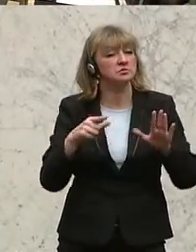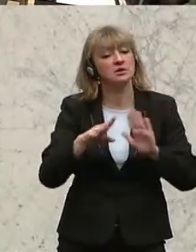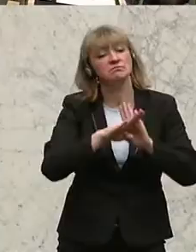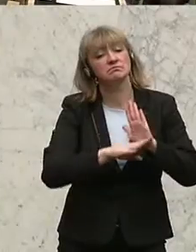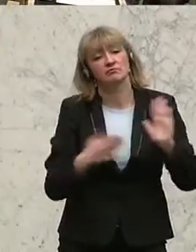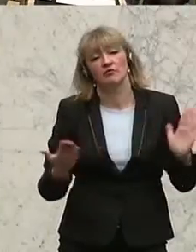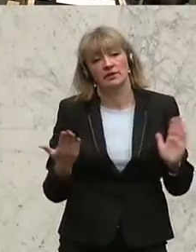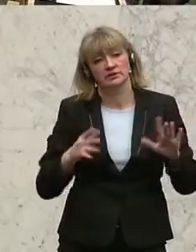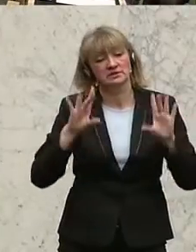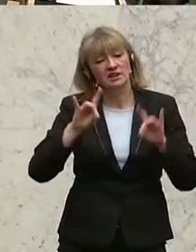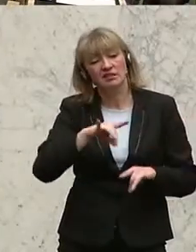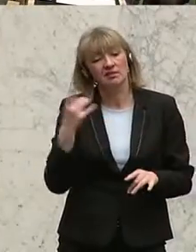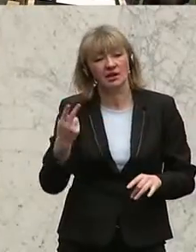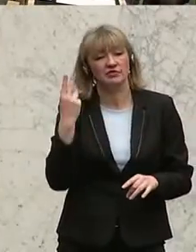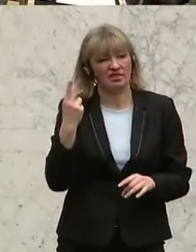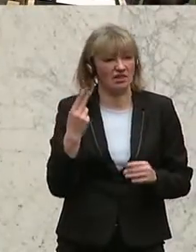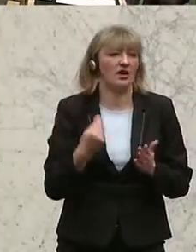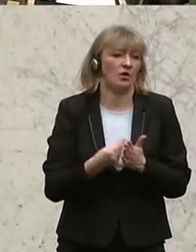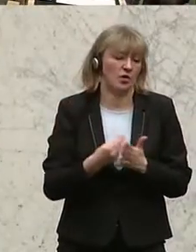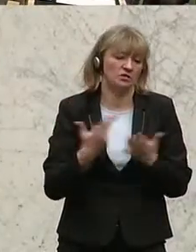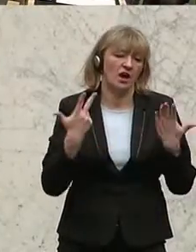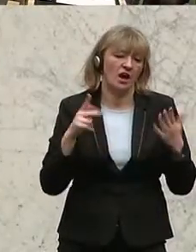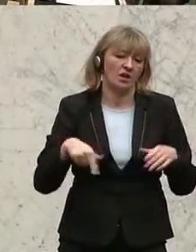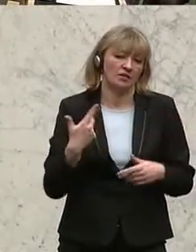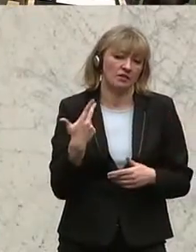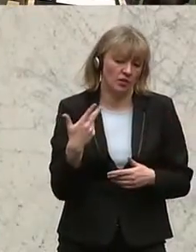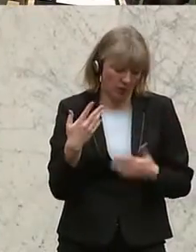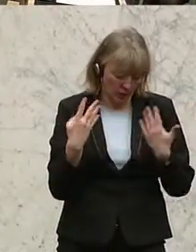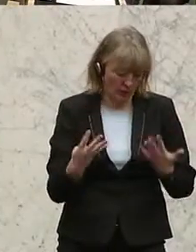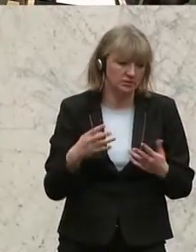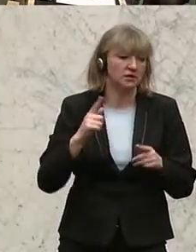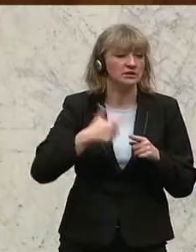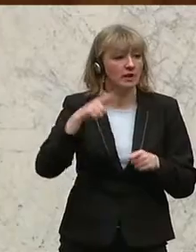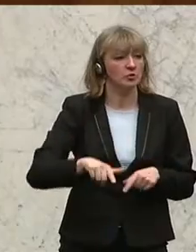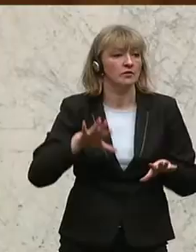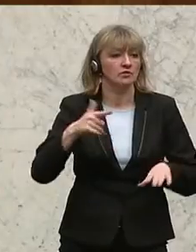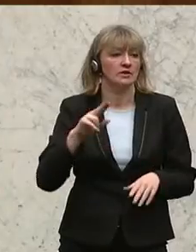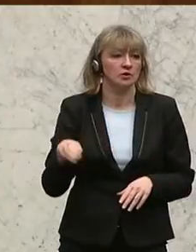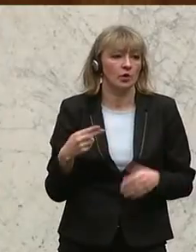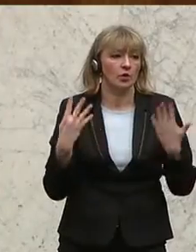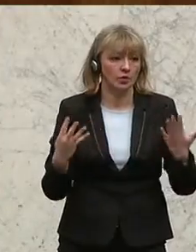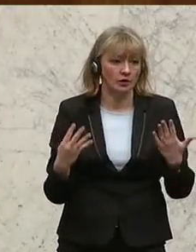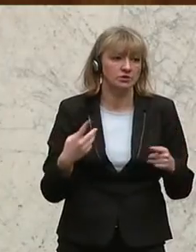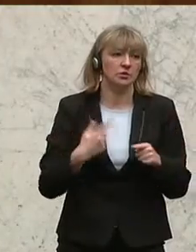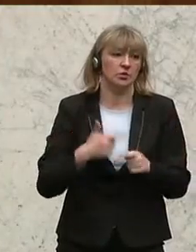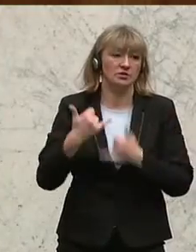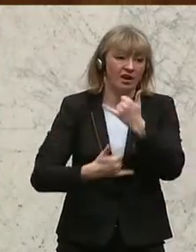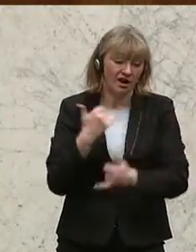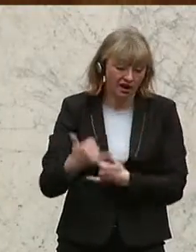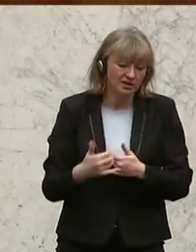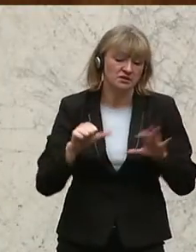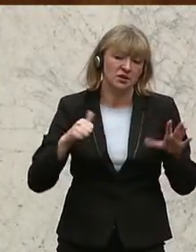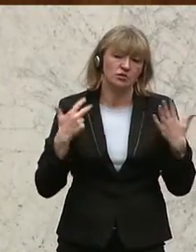vorgeschrieben, dass eine 10-Tages-Vignette 8,90 kostet, für zwei Monate 25,90 Euro und für ein Jahr